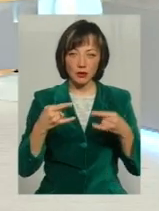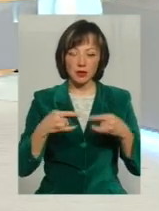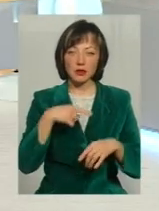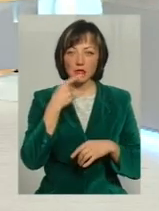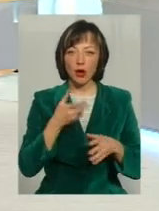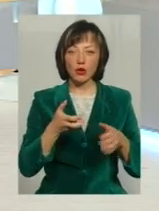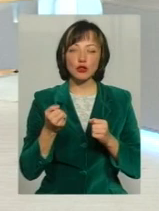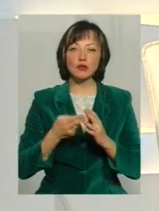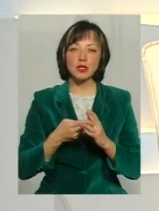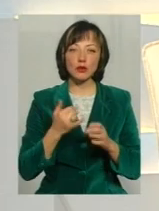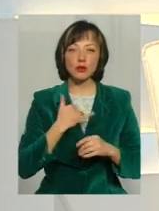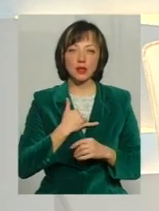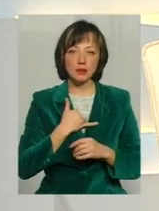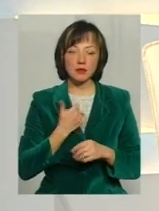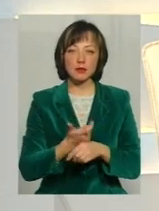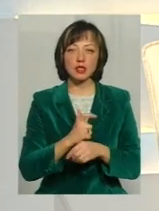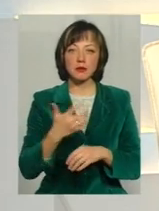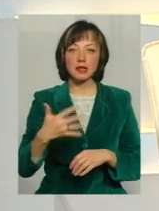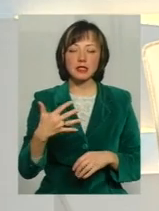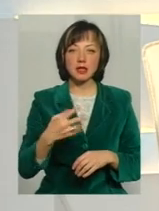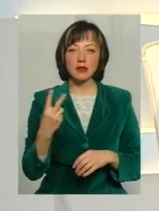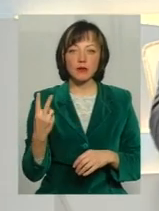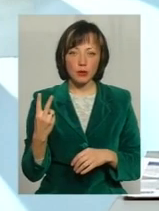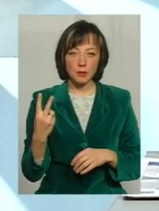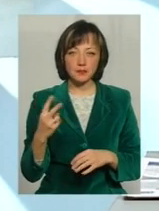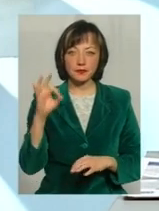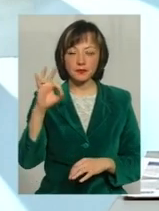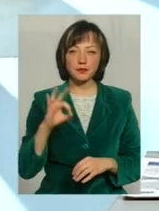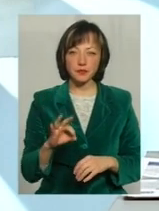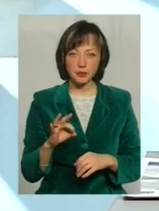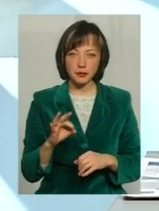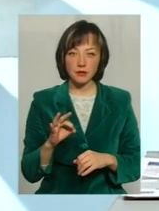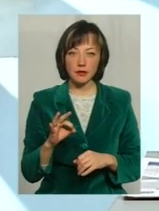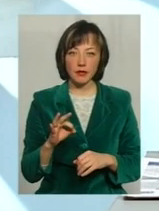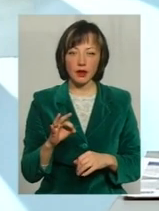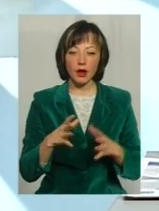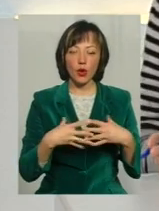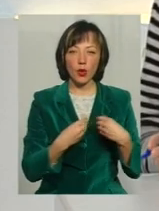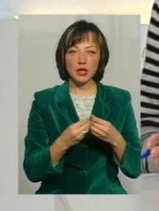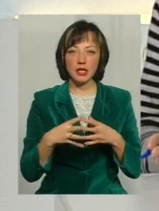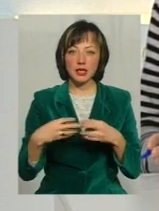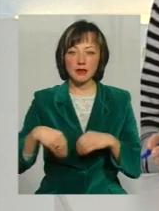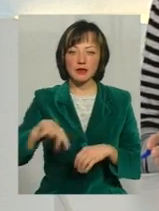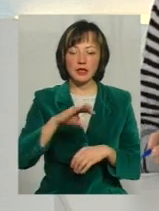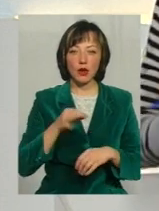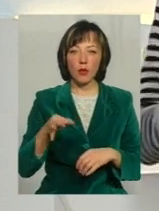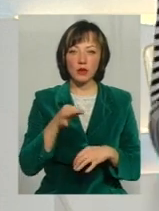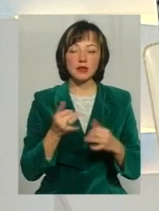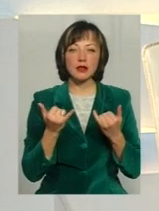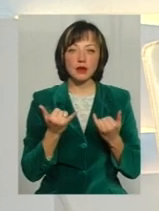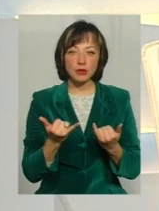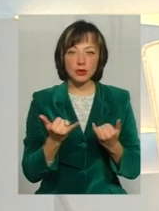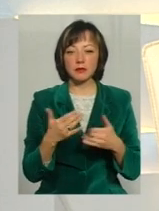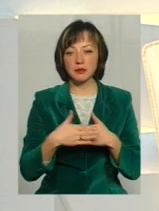що одержувачів субсидії в нас більше 52% родин в цій області То, по суті,